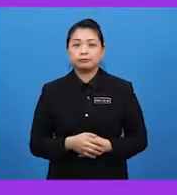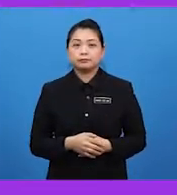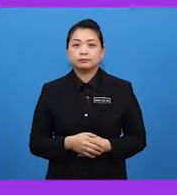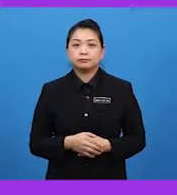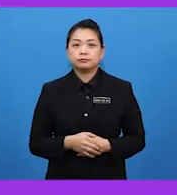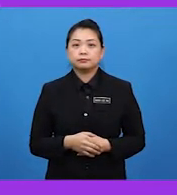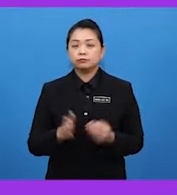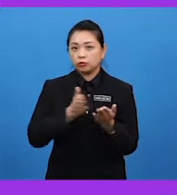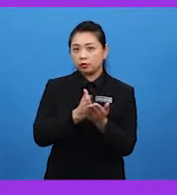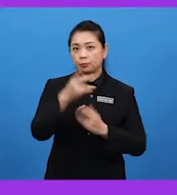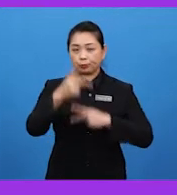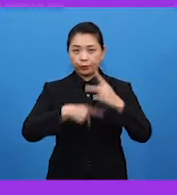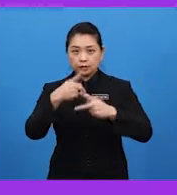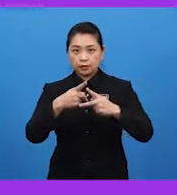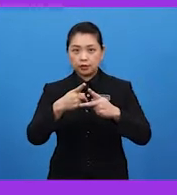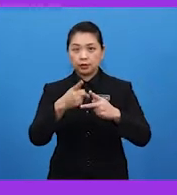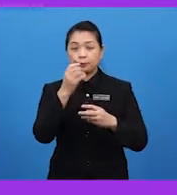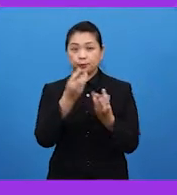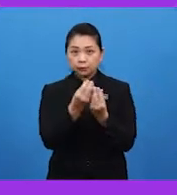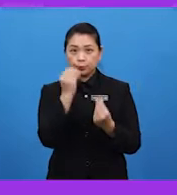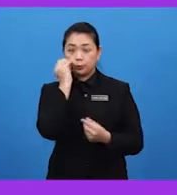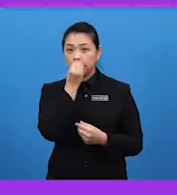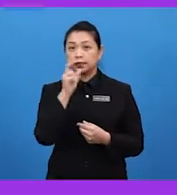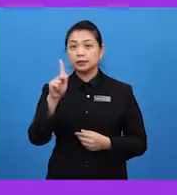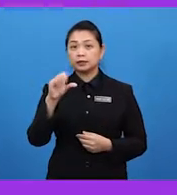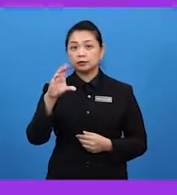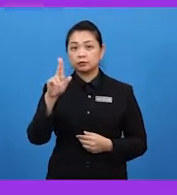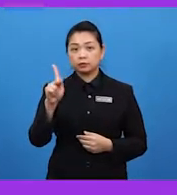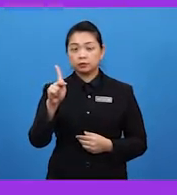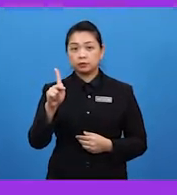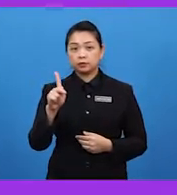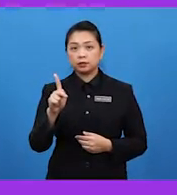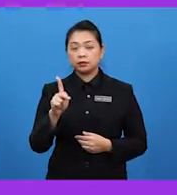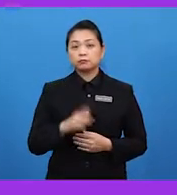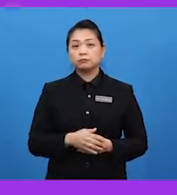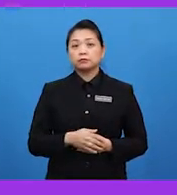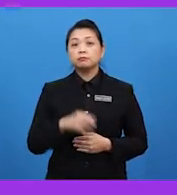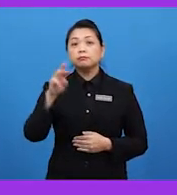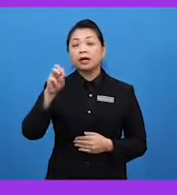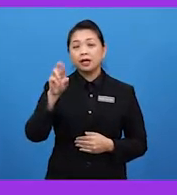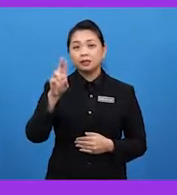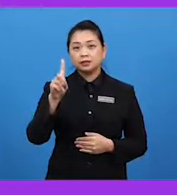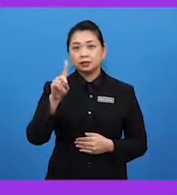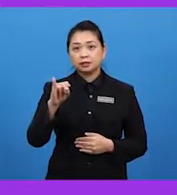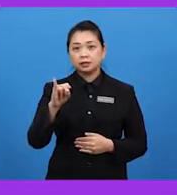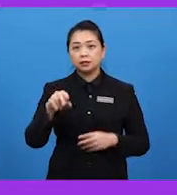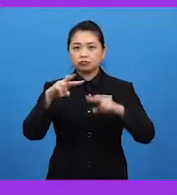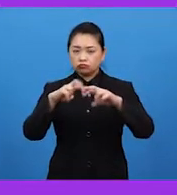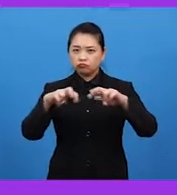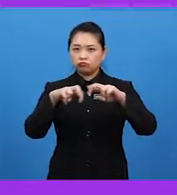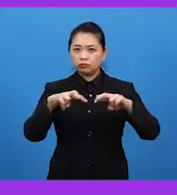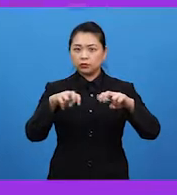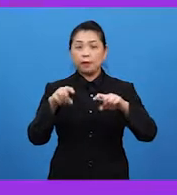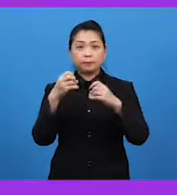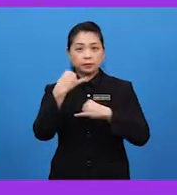Melalui proses pendubungan kacau, pihak Mardi telah berjaya menghasilkan dan mengenalpasti pelbagai variasi durian.